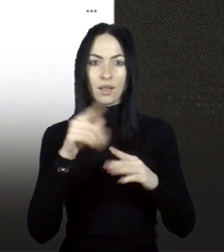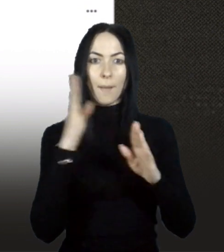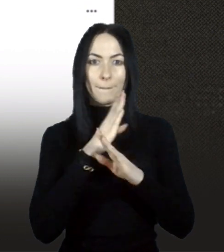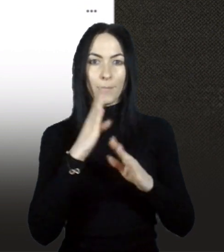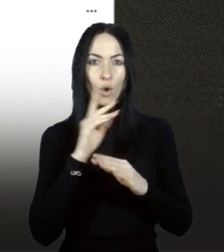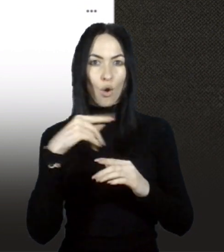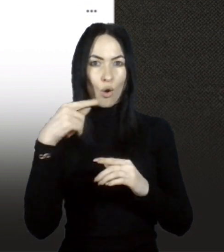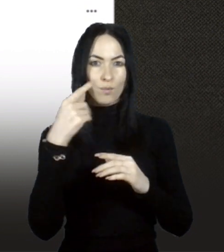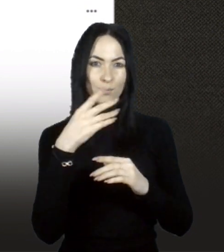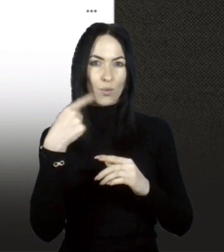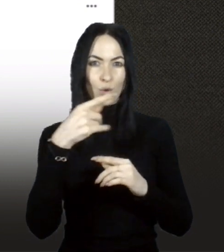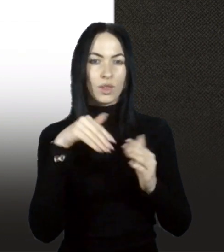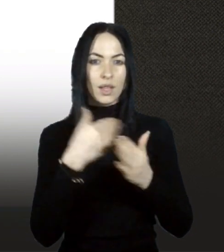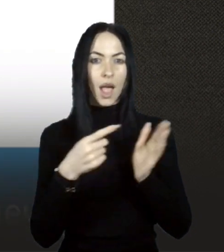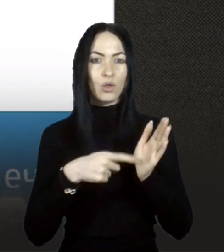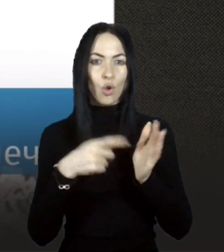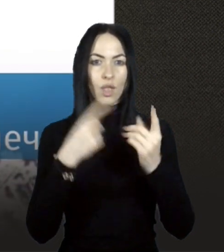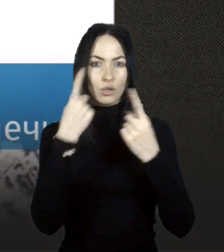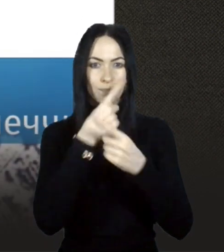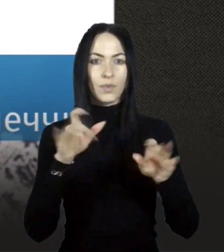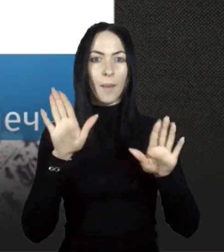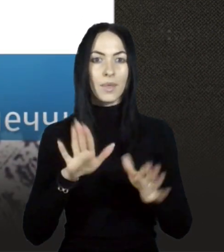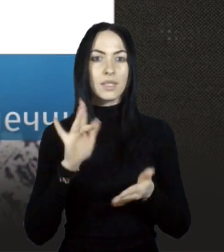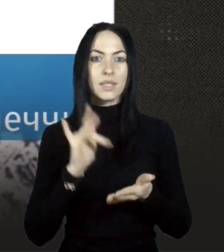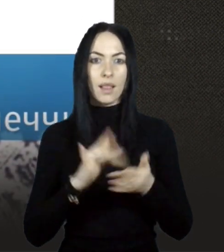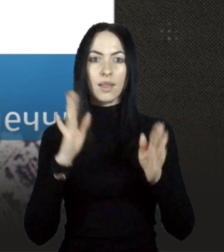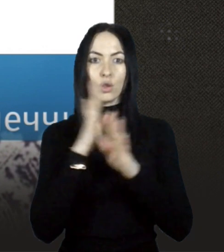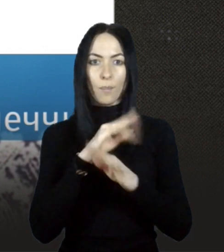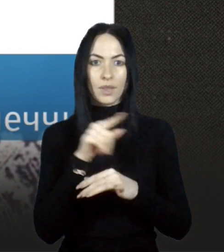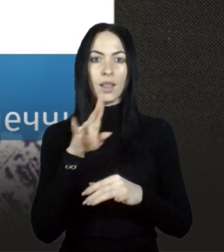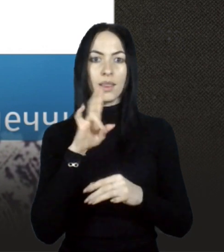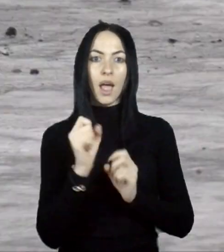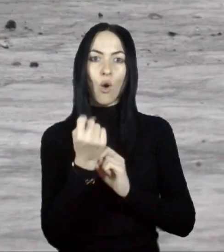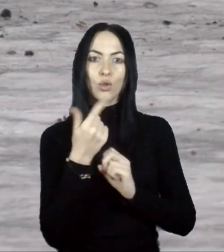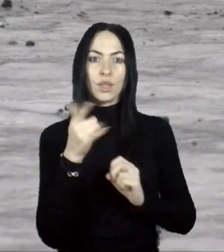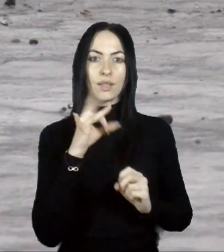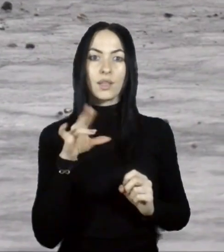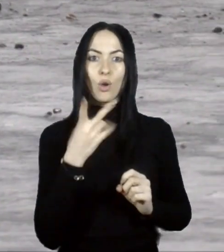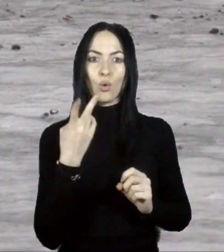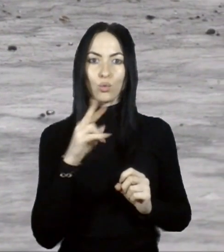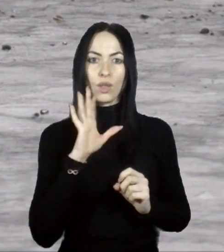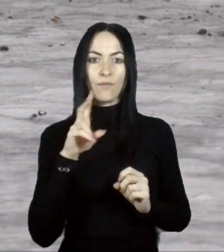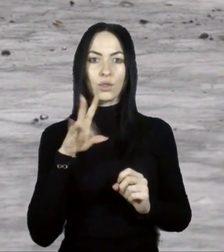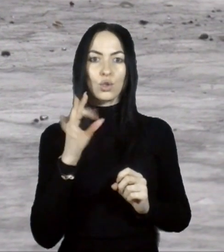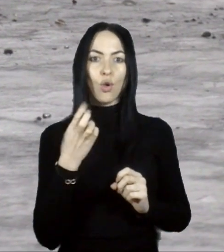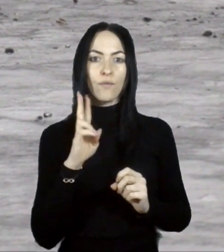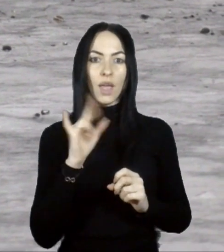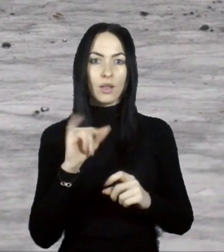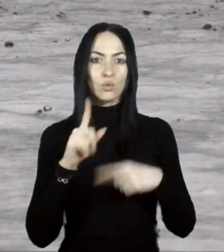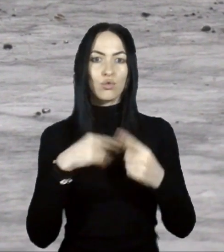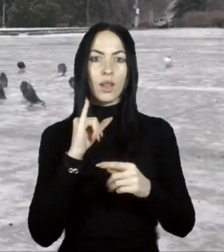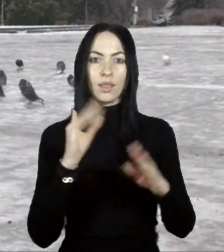для Донеччини опублікував місцевий центр гідрометеорології на 11 грудня. У Слов'янську через нагоду та